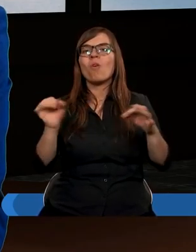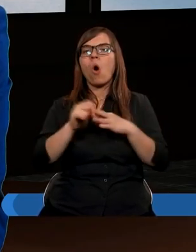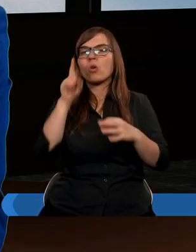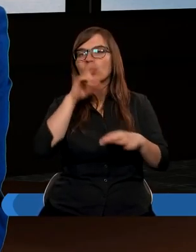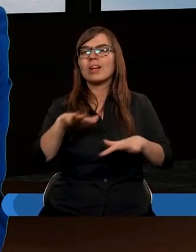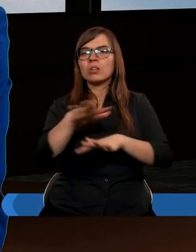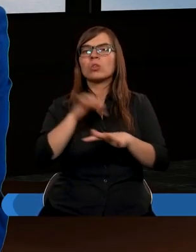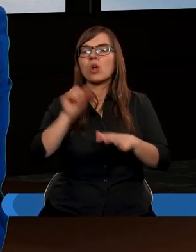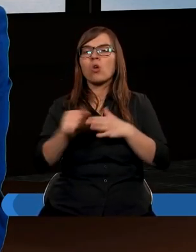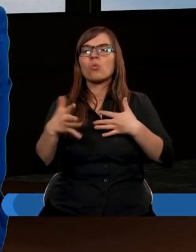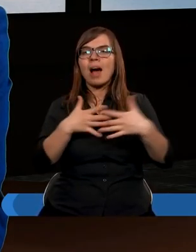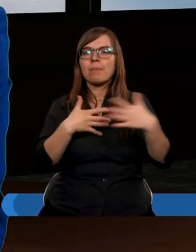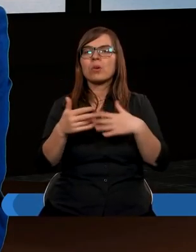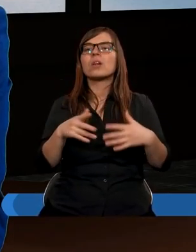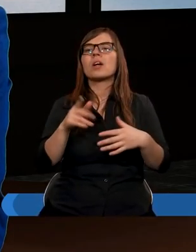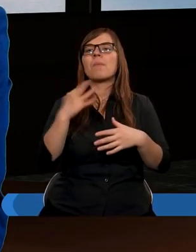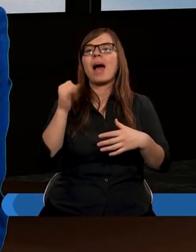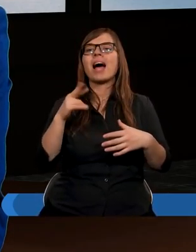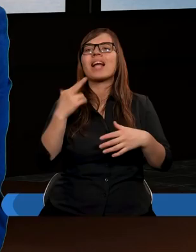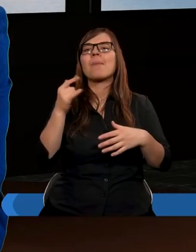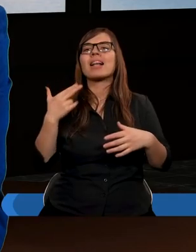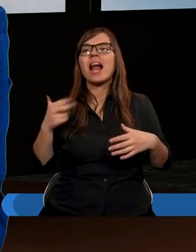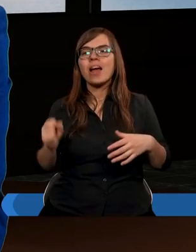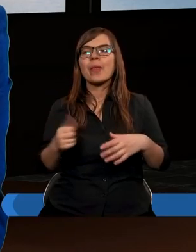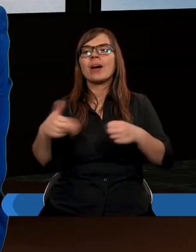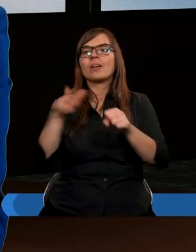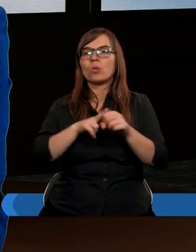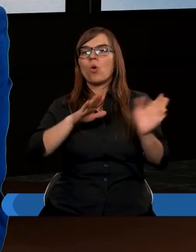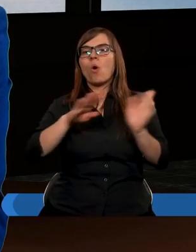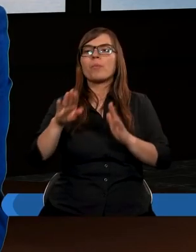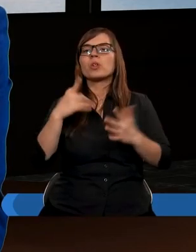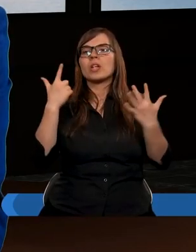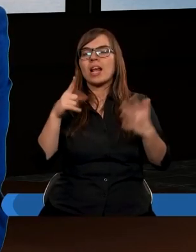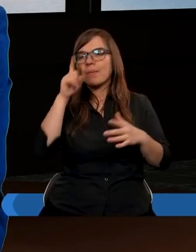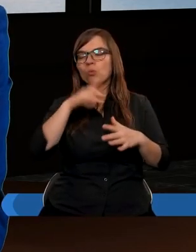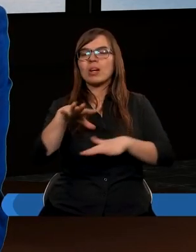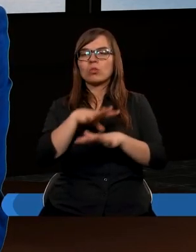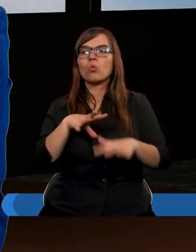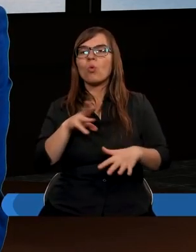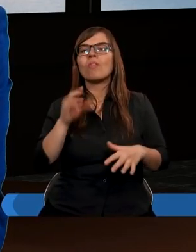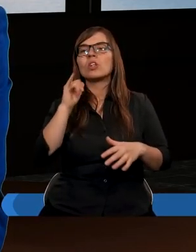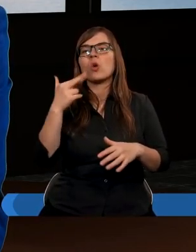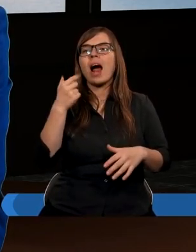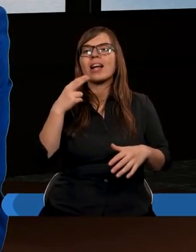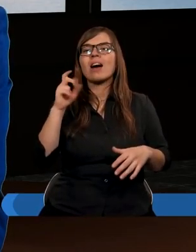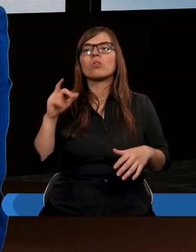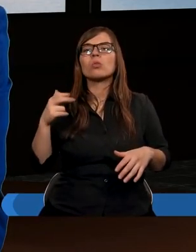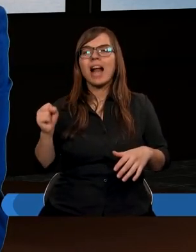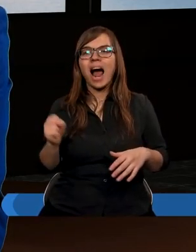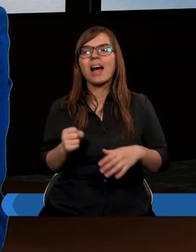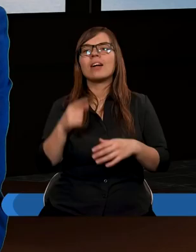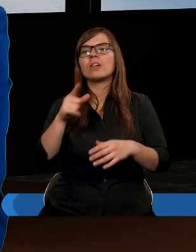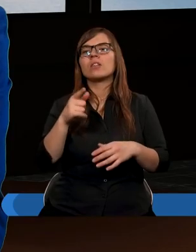duchów i od słabości. Maria, zwana Magdaleną, którą opuściło siedem złych duchów, Joanna, żona Huza,